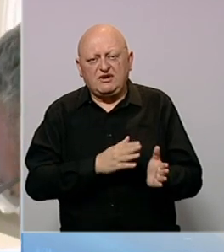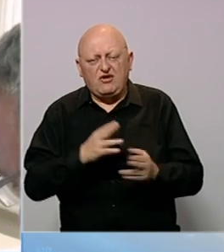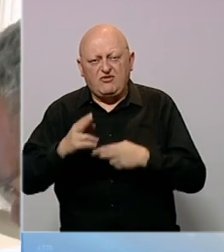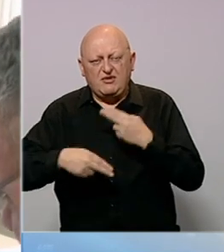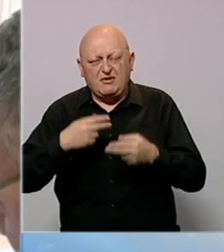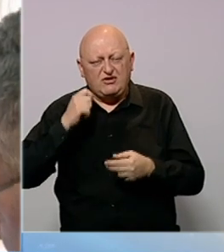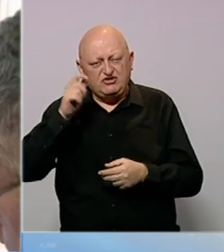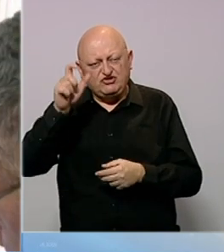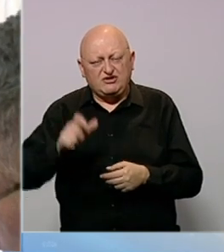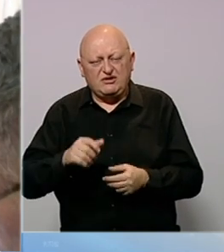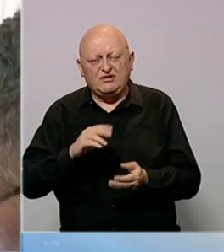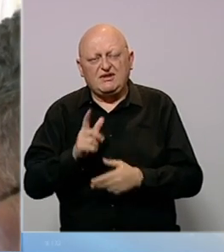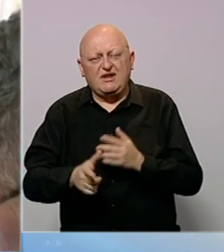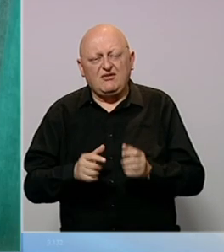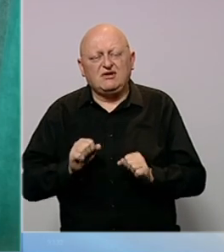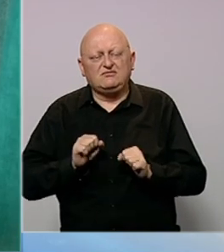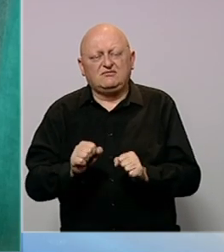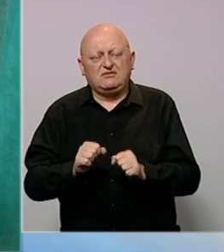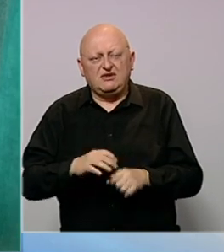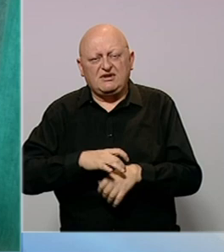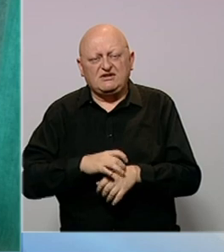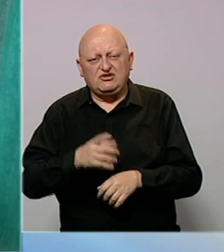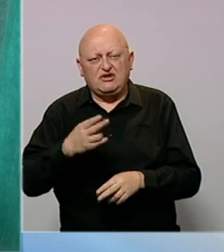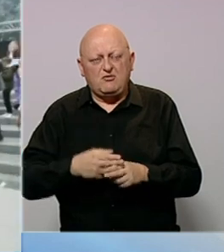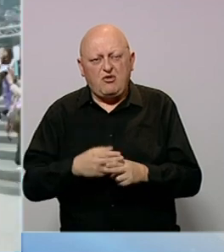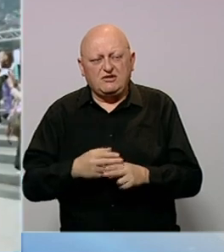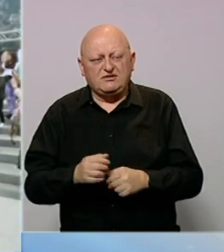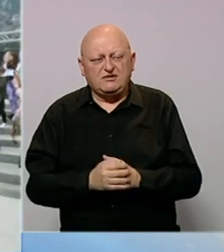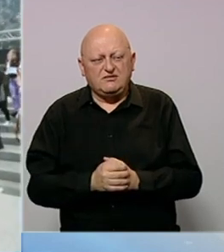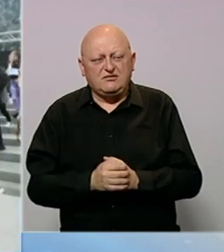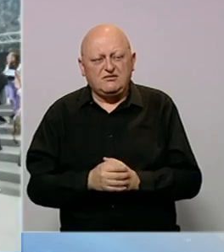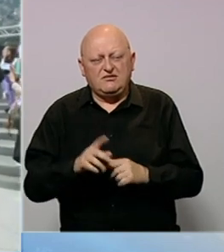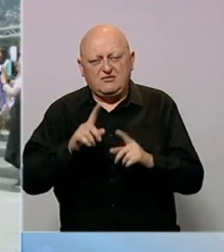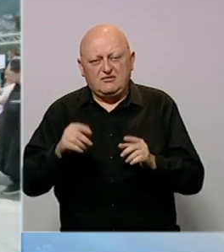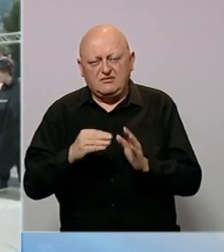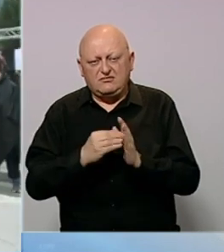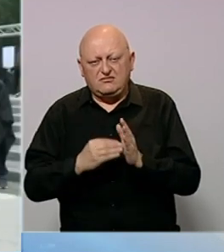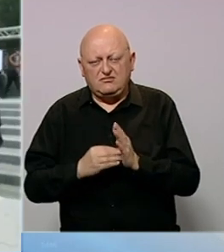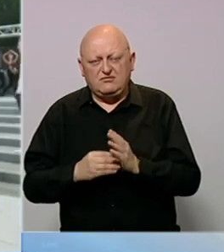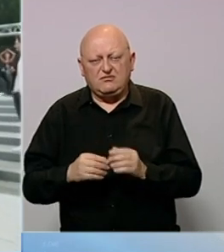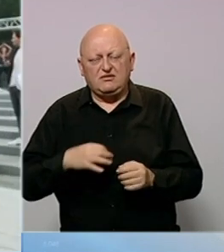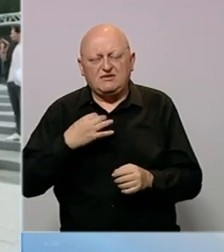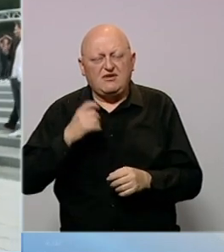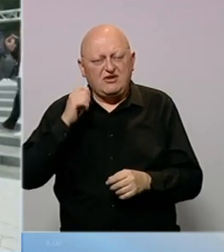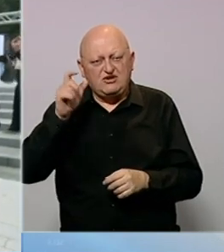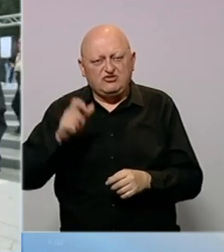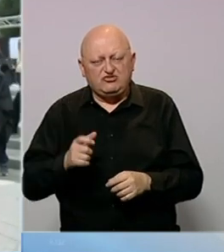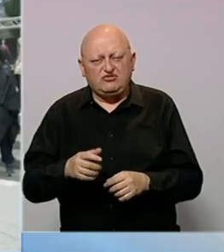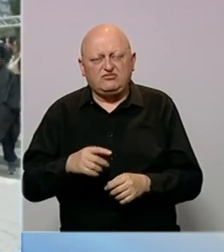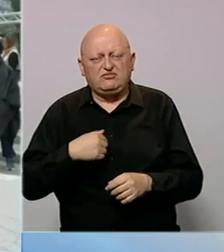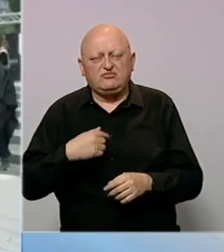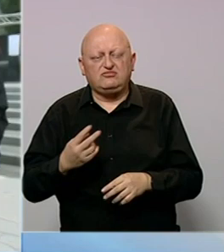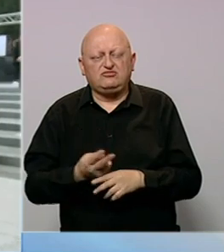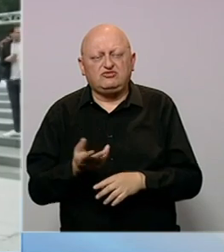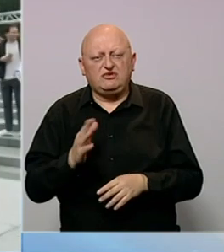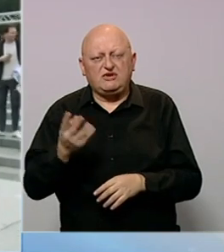pregleda žena da bi se na vrijeme spriječila i izliječila bolest. Program osnaživanja zdravlja žena prisutan je u našoj